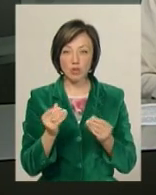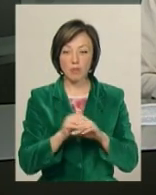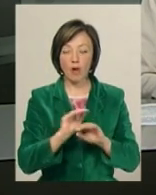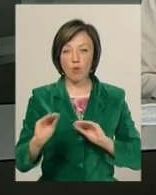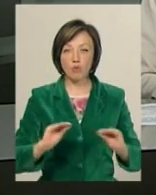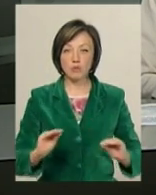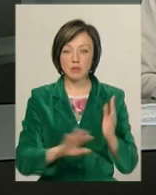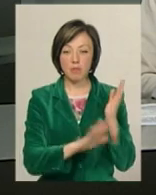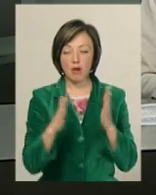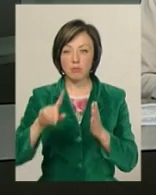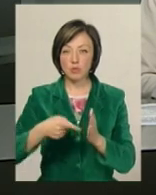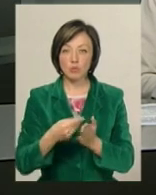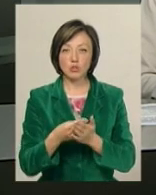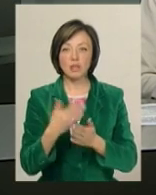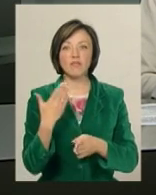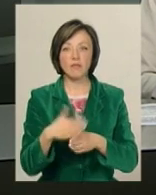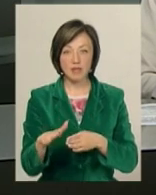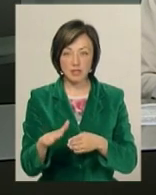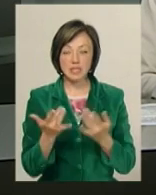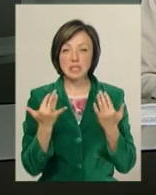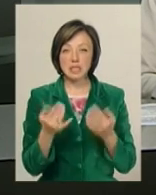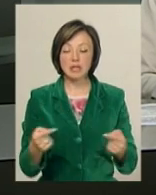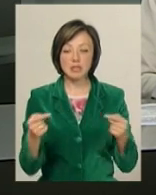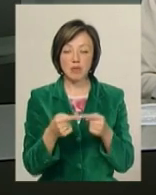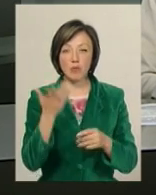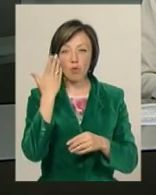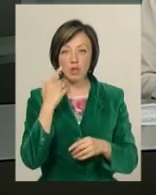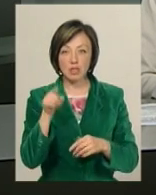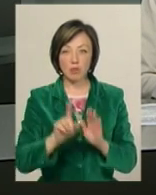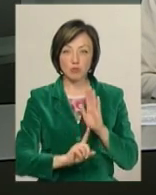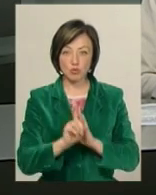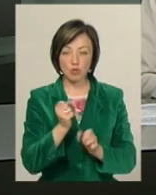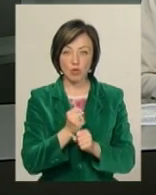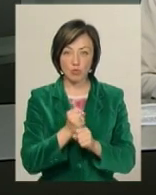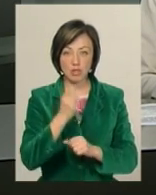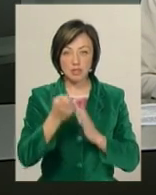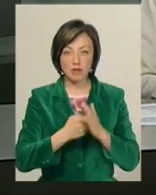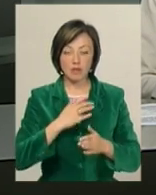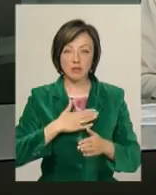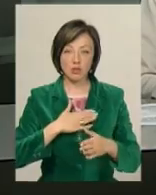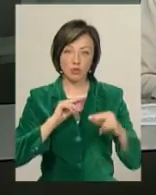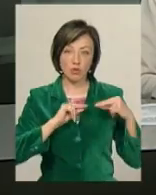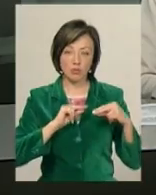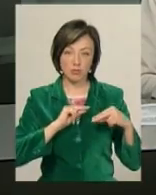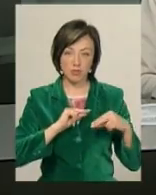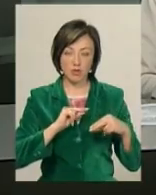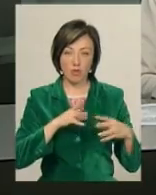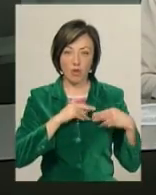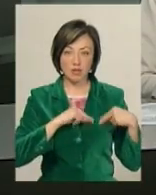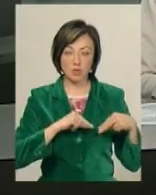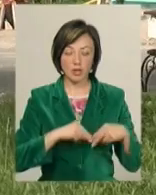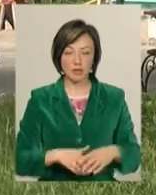благоустрій парку з міського бюджету виділили. Скільки саме і коли там розпочнуться роботи, дізнавалася моя колега Наталія Сідова.